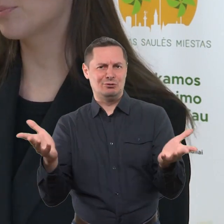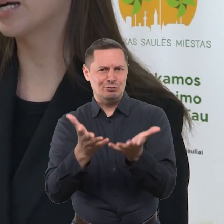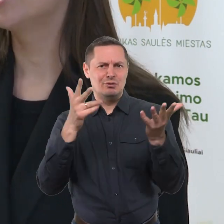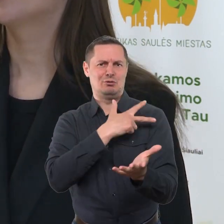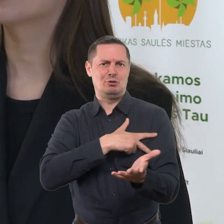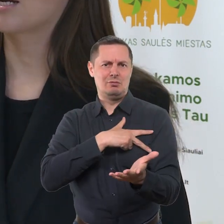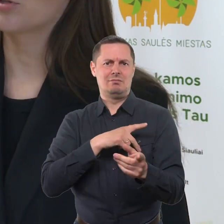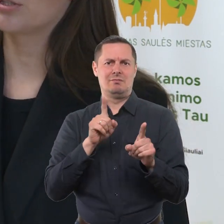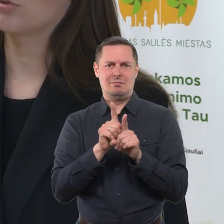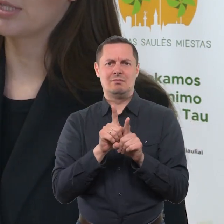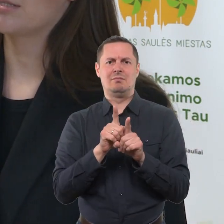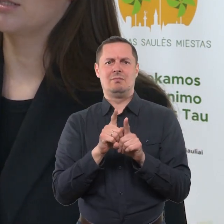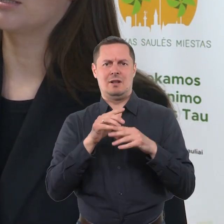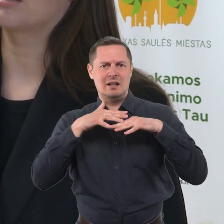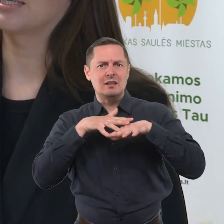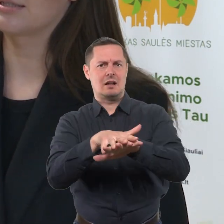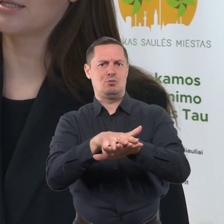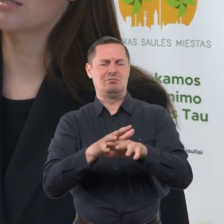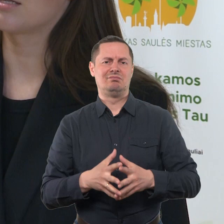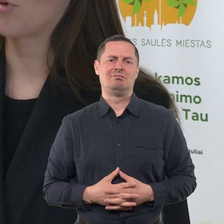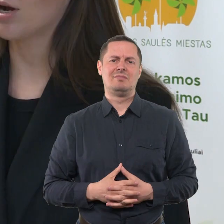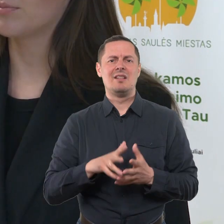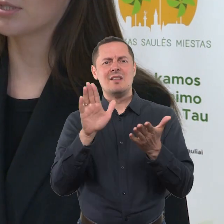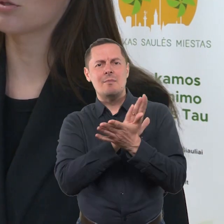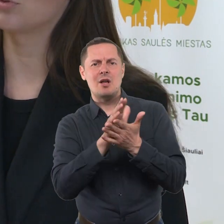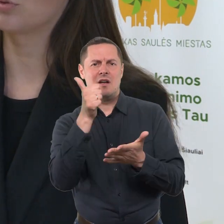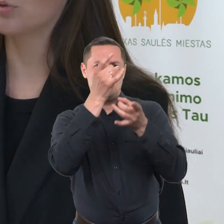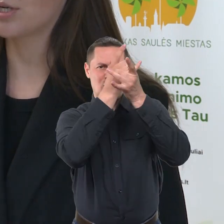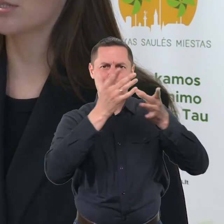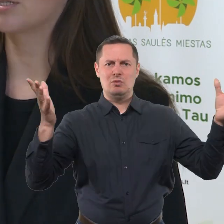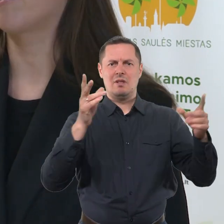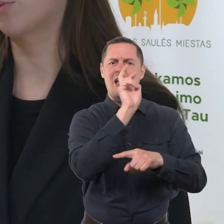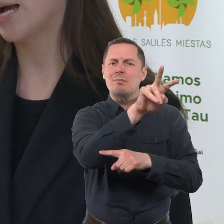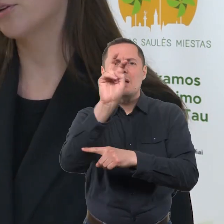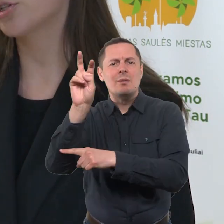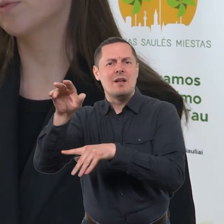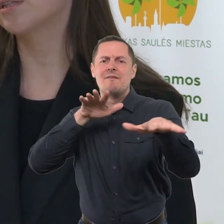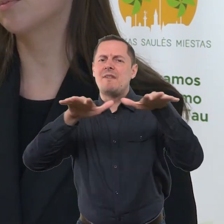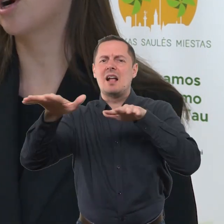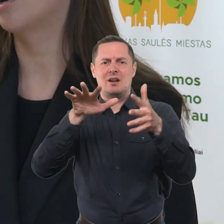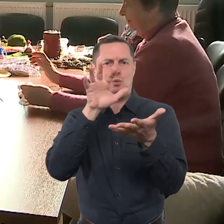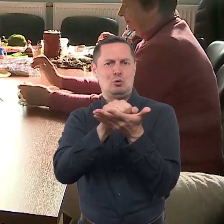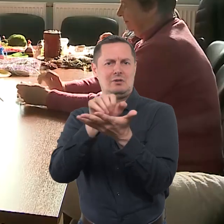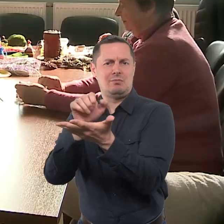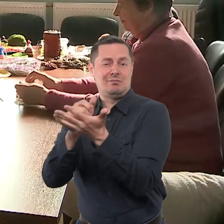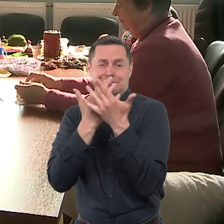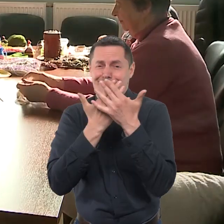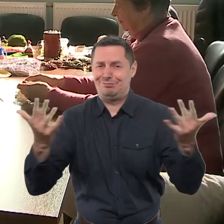bendravimą, įtraukiant juos į ilgalaikęs nemokamas, kultūros, neformaliojo švietimo,